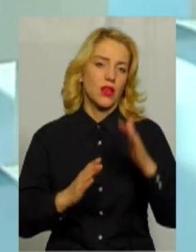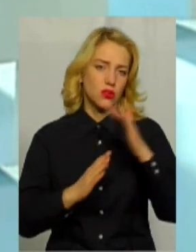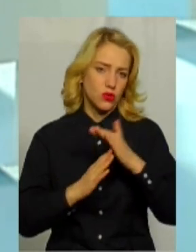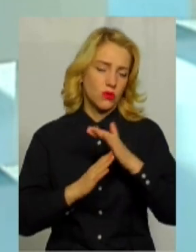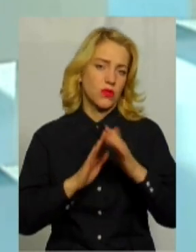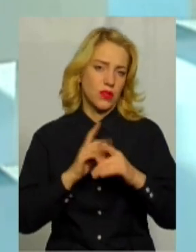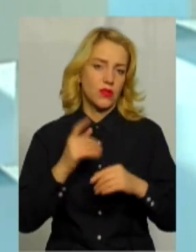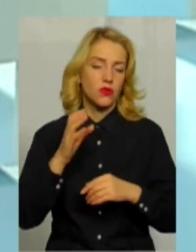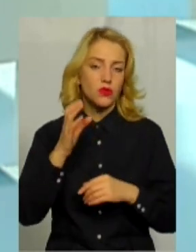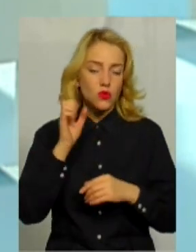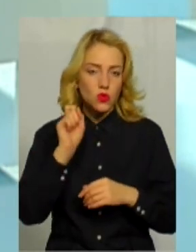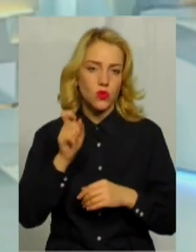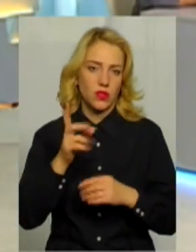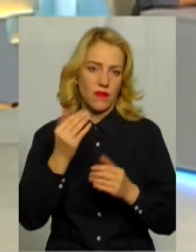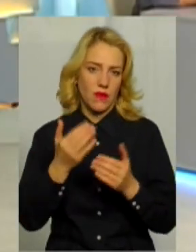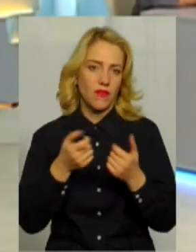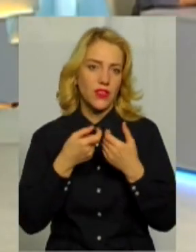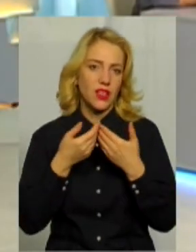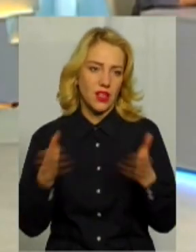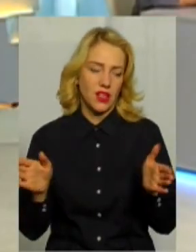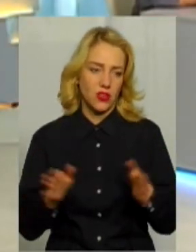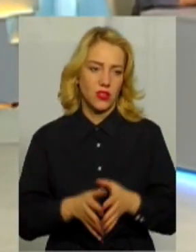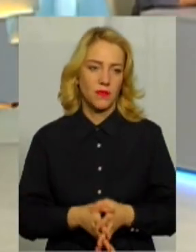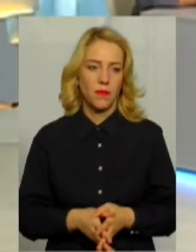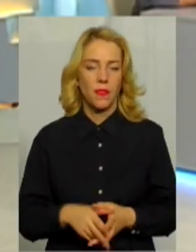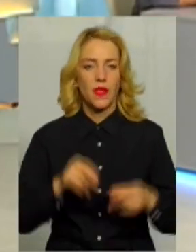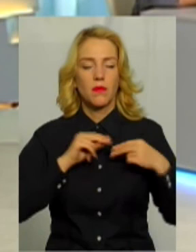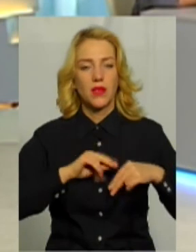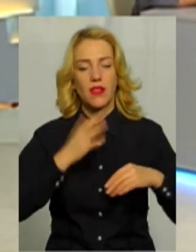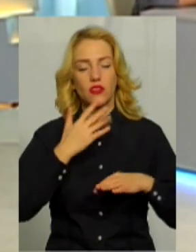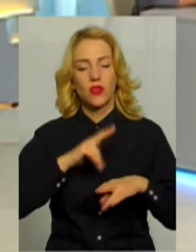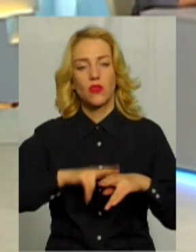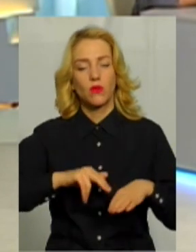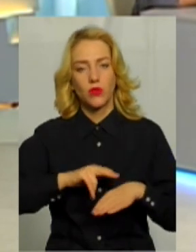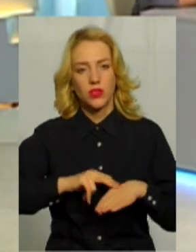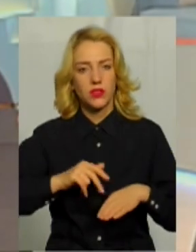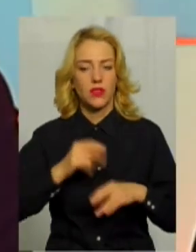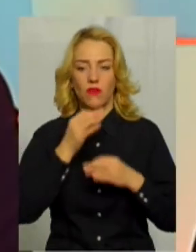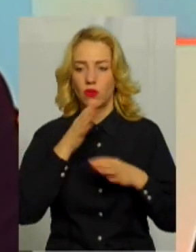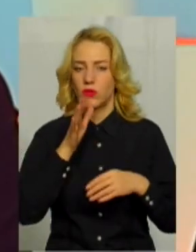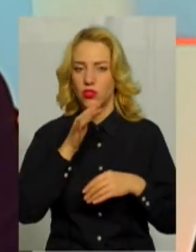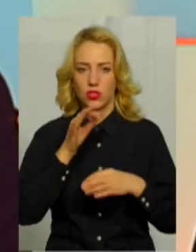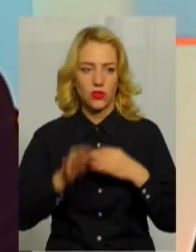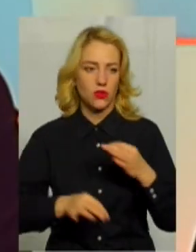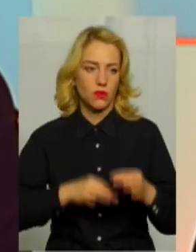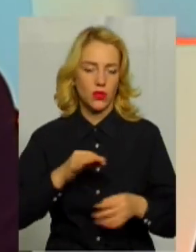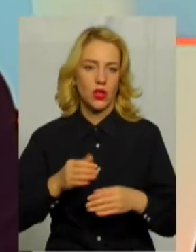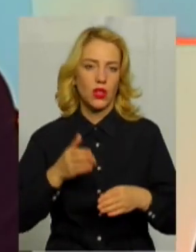вам обов'язково відкриють. Ну, скажу, що працівники національної поліції в будь-який час доби